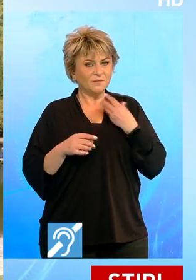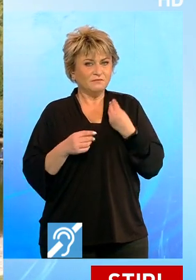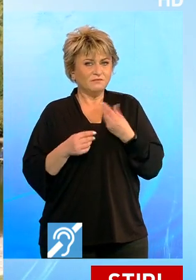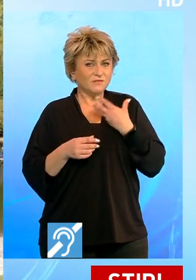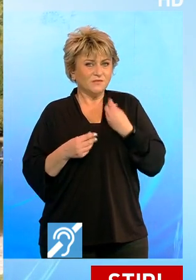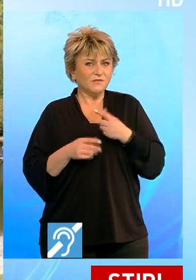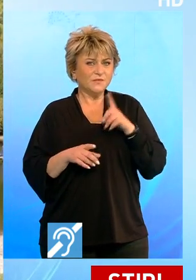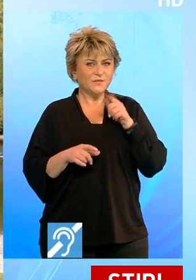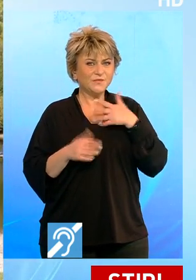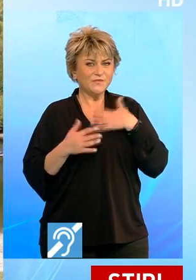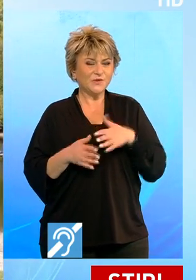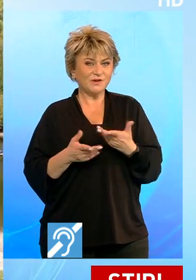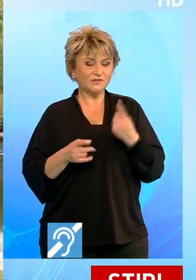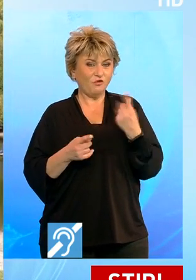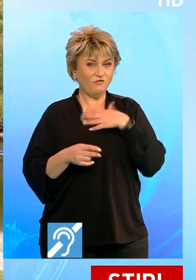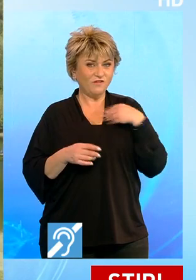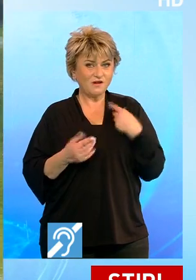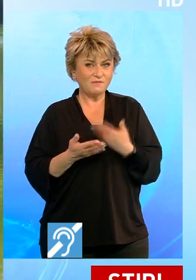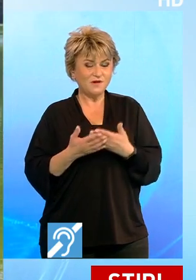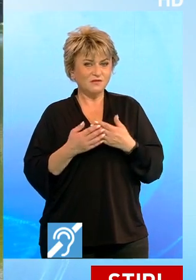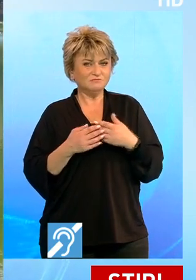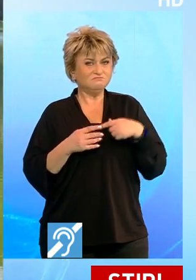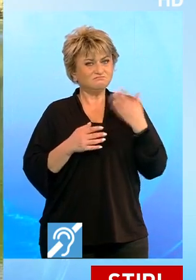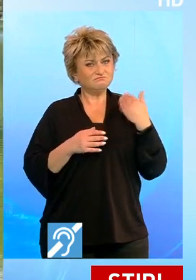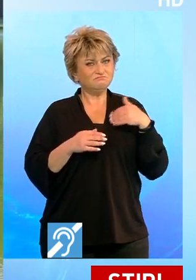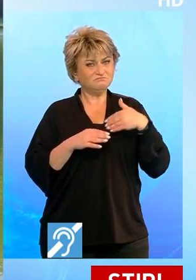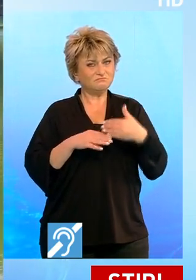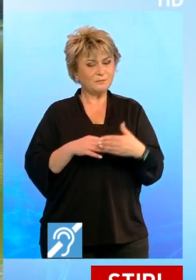păcate, de la o vreme încoace,